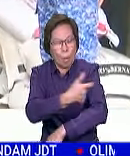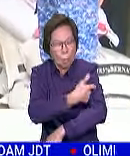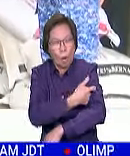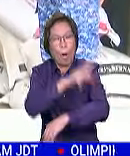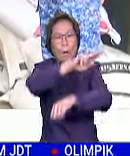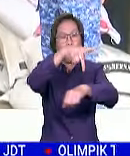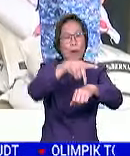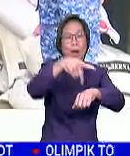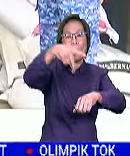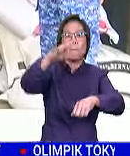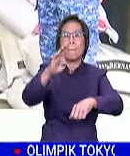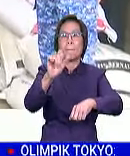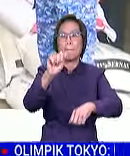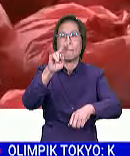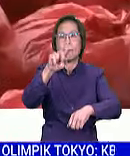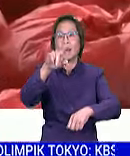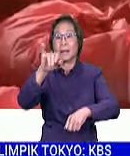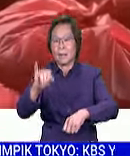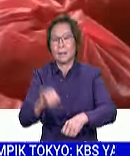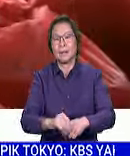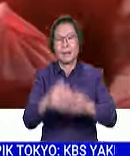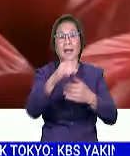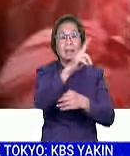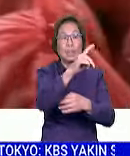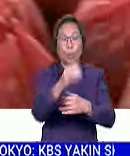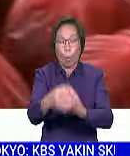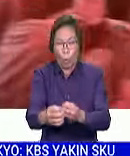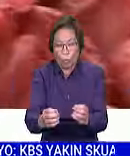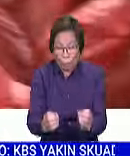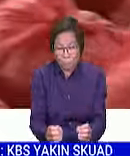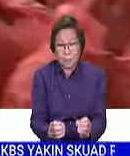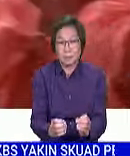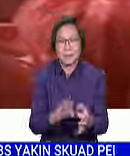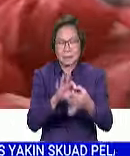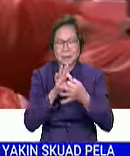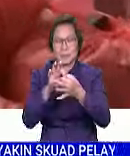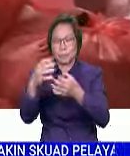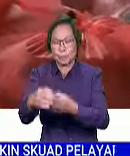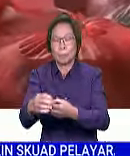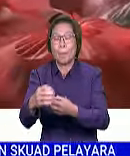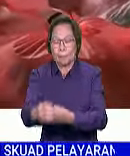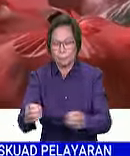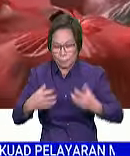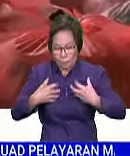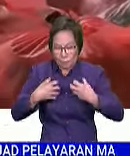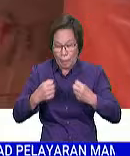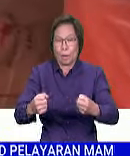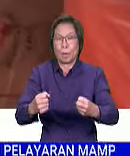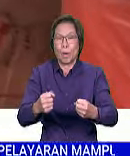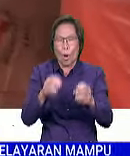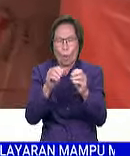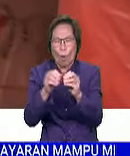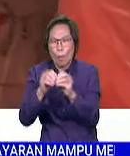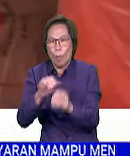Pulau Banggi. ASDI turut memaklumkan pejabat aerah kecil banggi dengan kerjasama pejabat kesehatan terus mempergiat